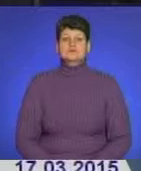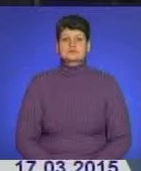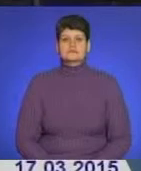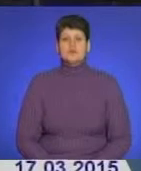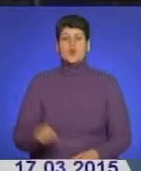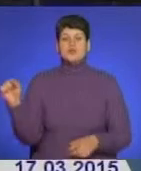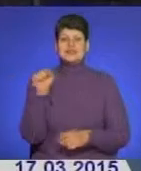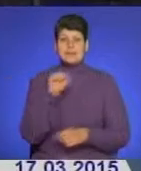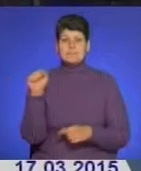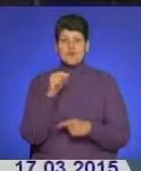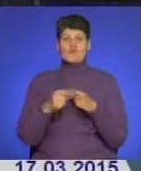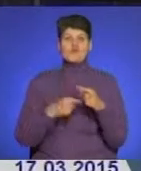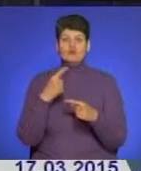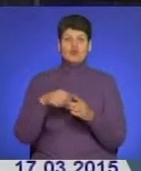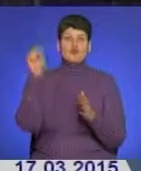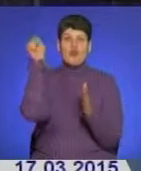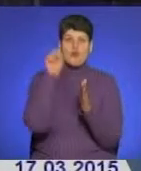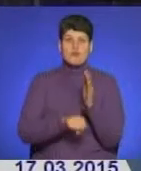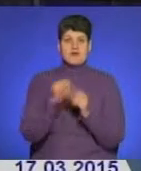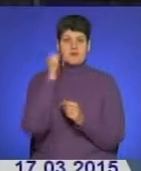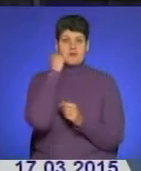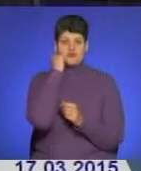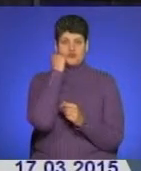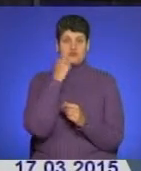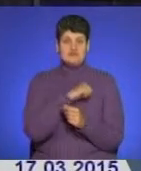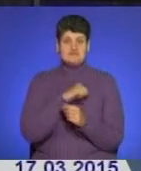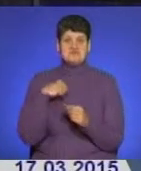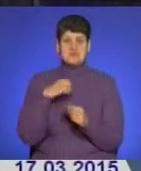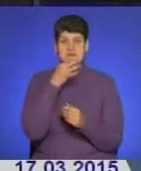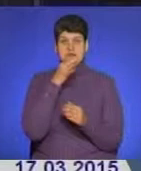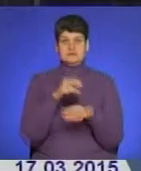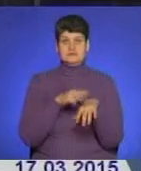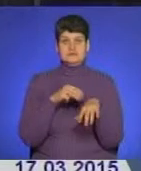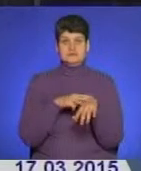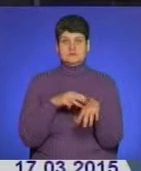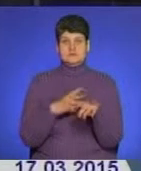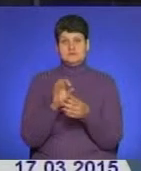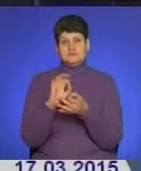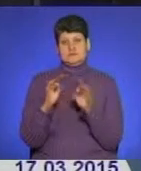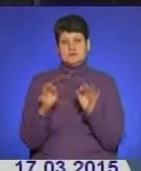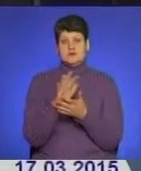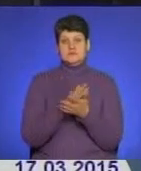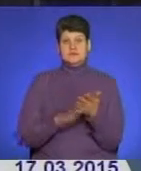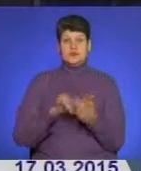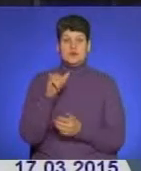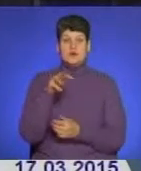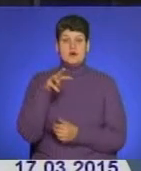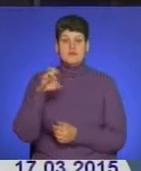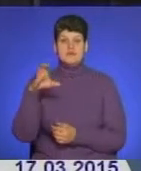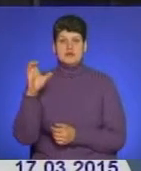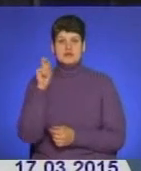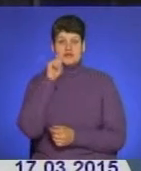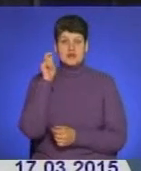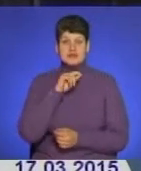У Теребовлі внук убив бабусю. Винуватець сам зізнався правоохоронцям у злочині. Подробиці у сюжеті сектору зв'язків з громадськістю